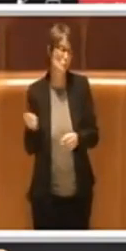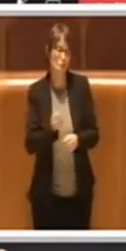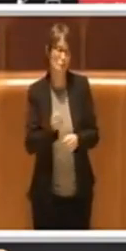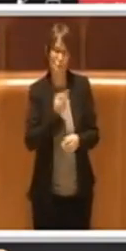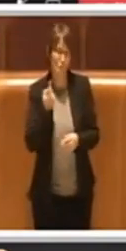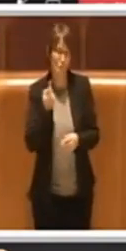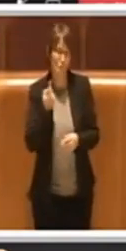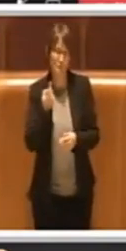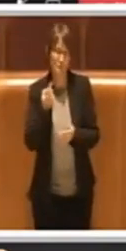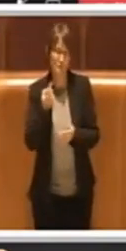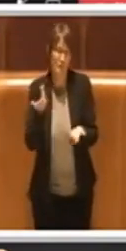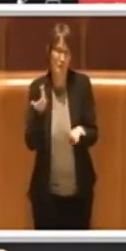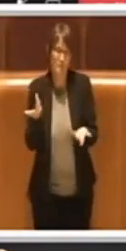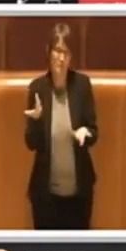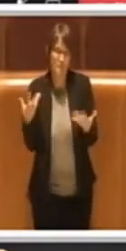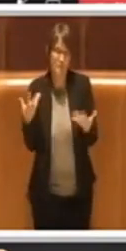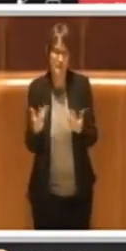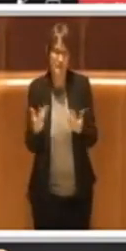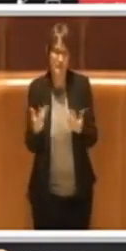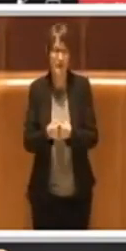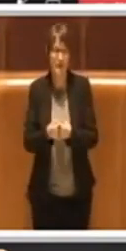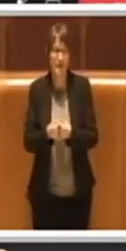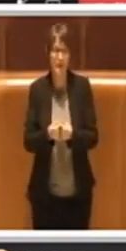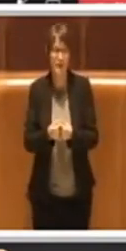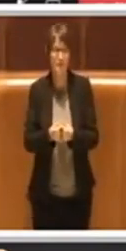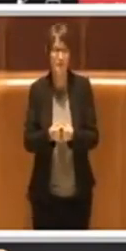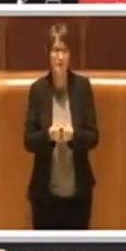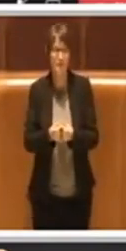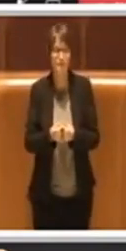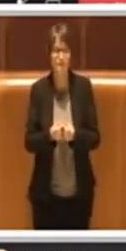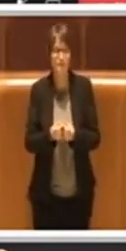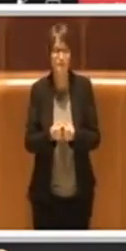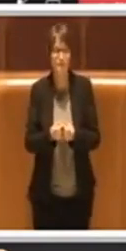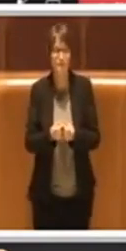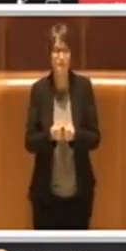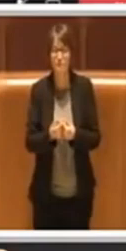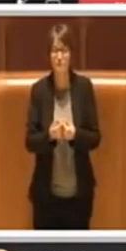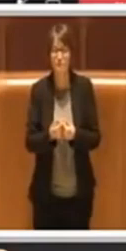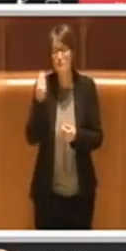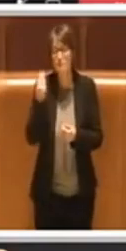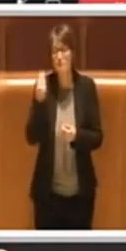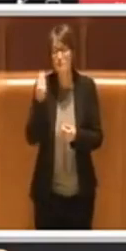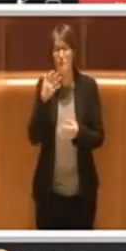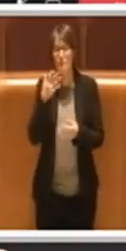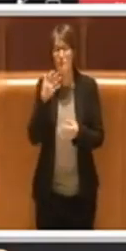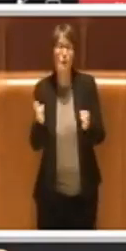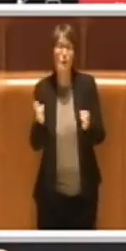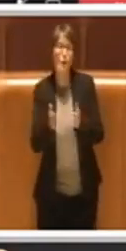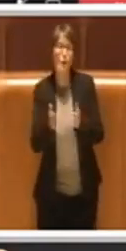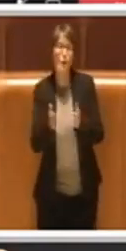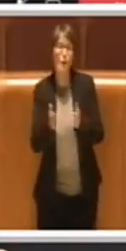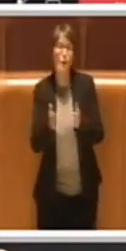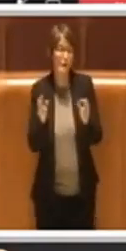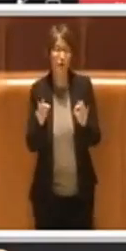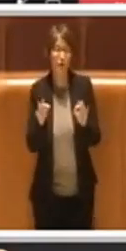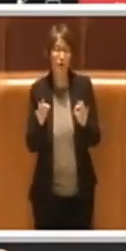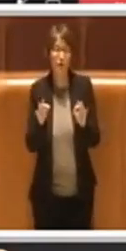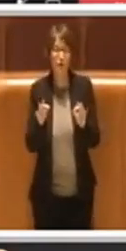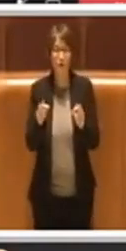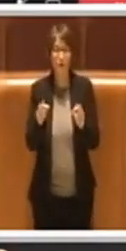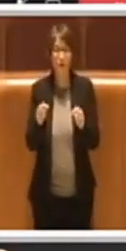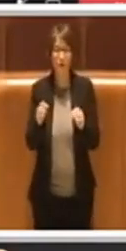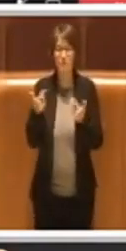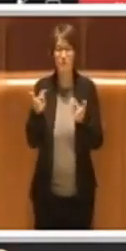cerchiamo di raccogliere il lato positivo. Per noi è un'occasione per riconoscere insomma un